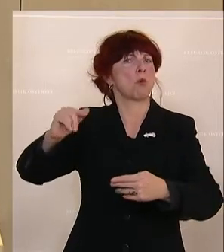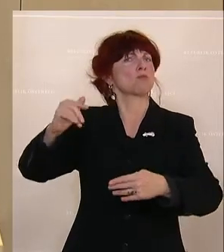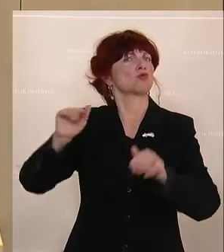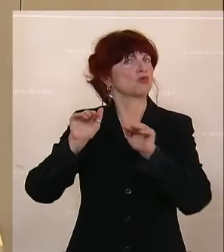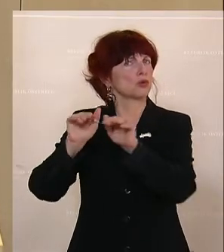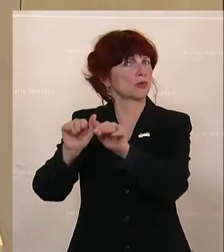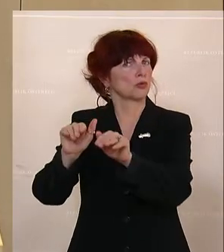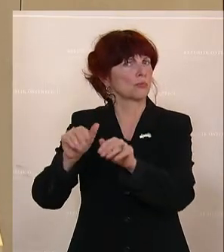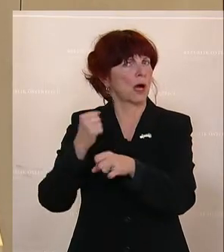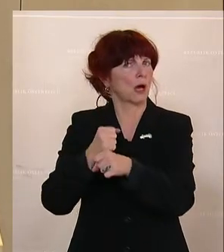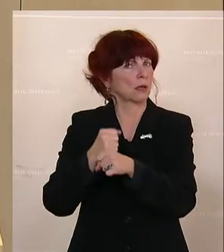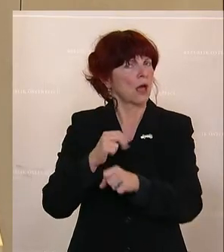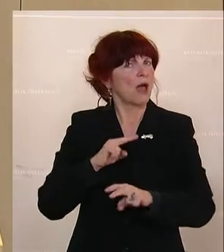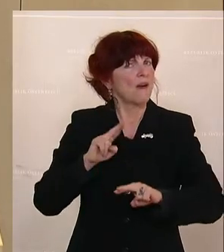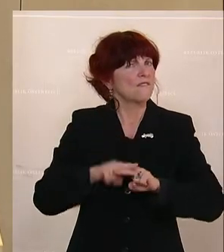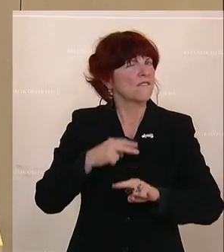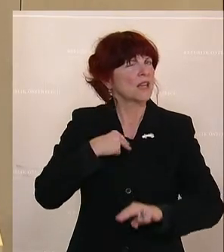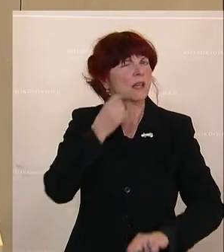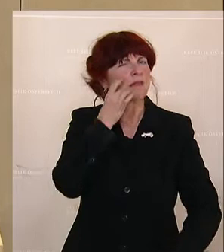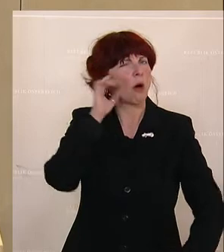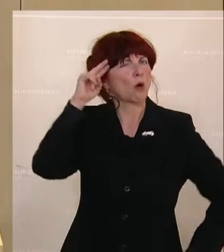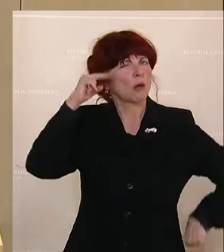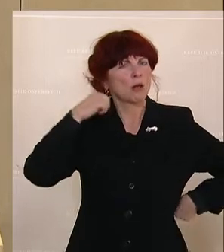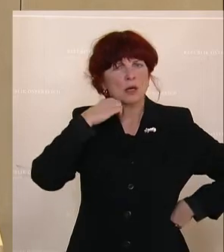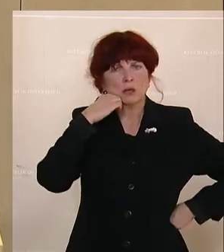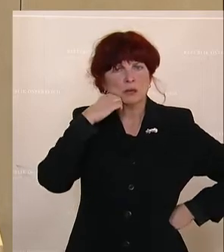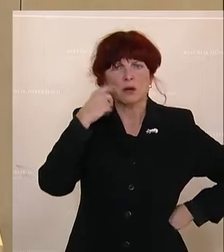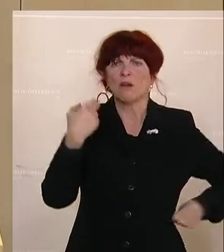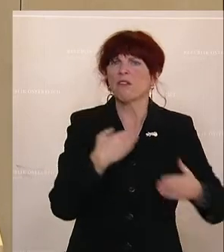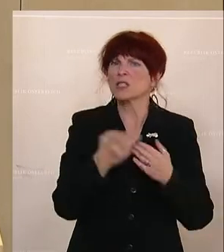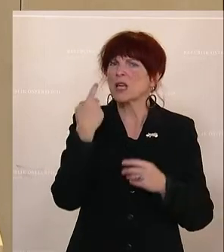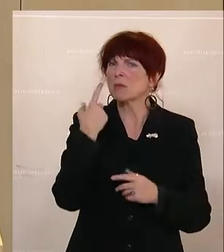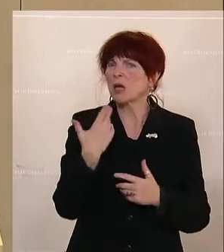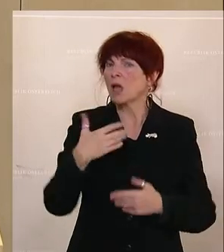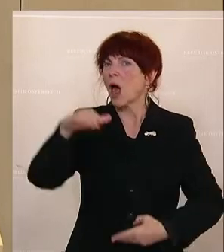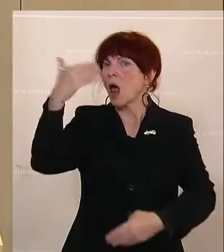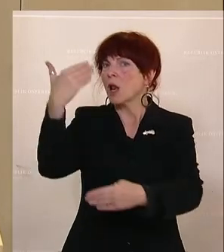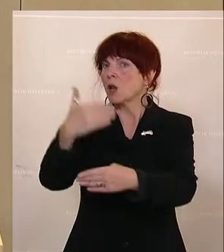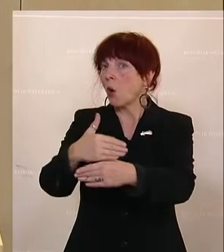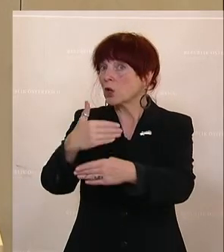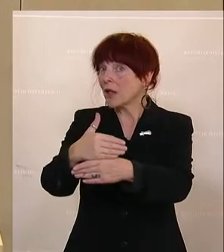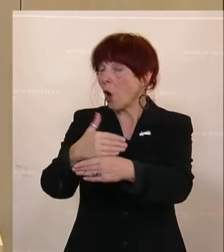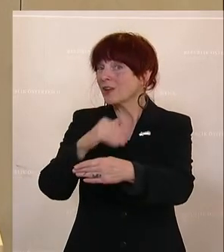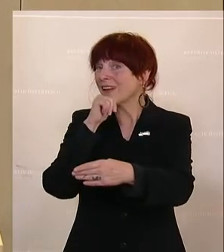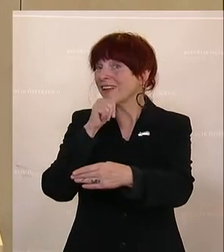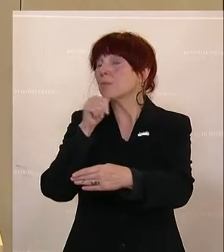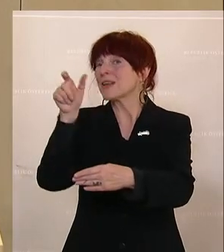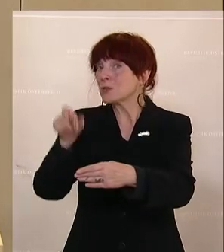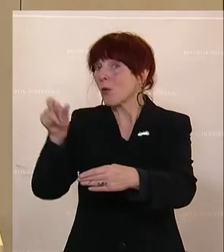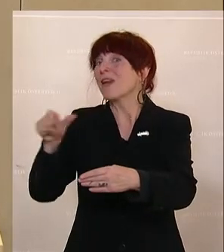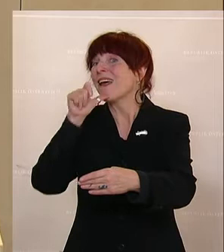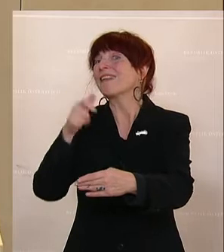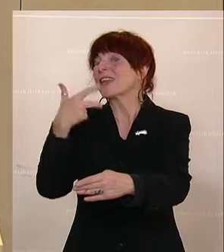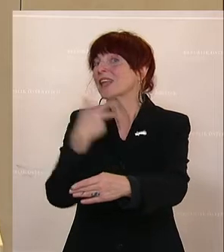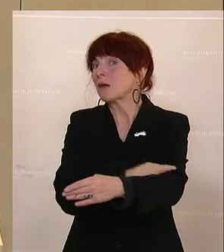genauer nachdenkt, was hier gemeint ist, hier versteckt sich darunter der Lockdown für Ungeimpfte. Ein Lockdown für